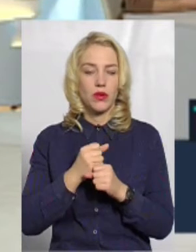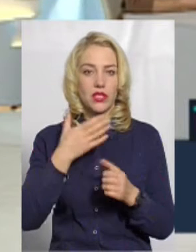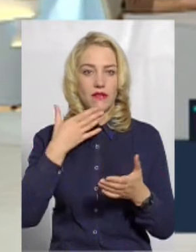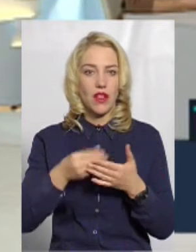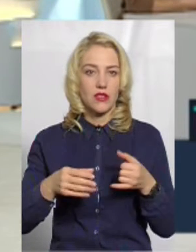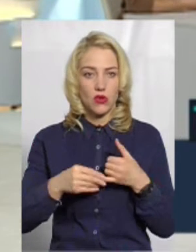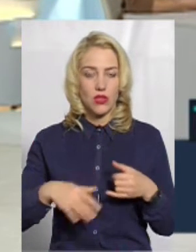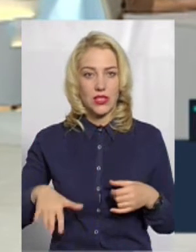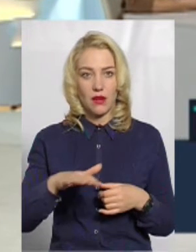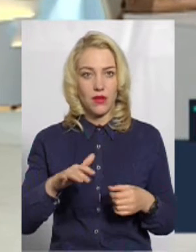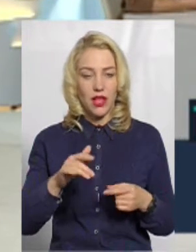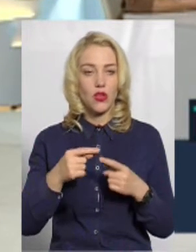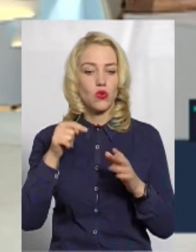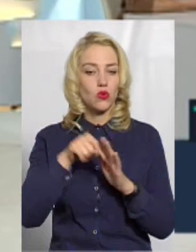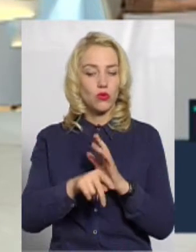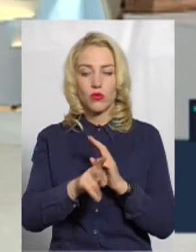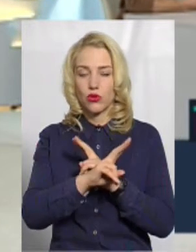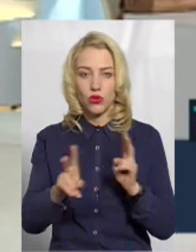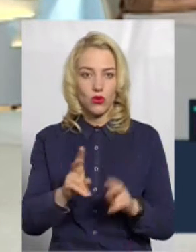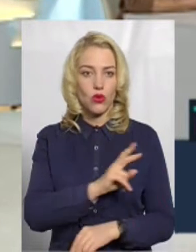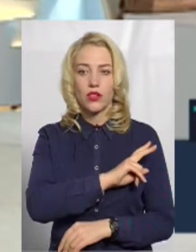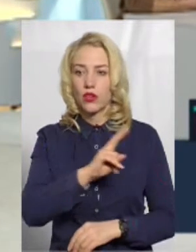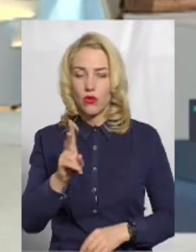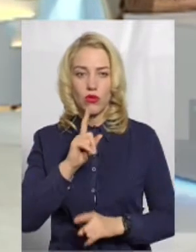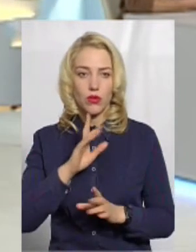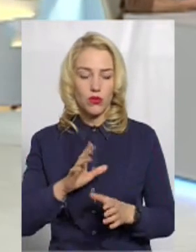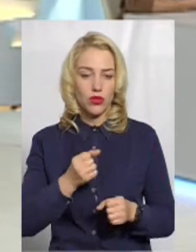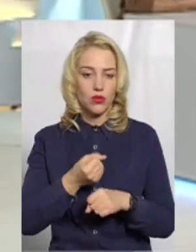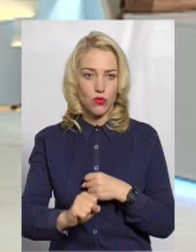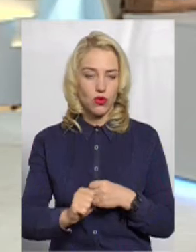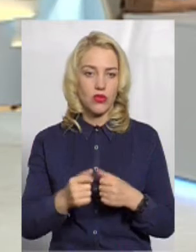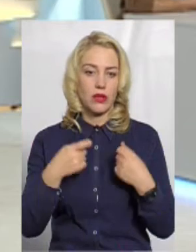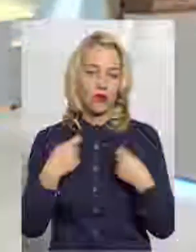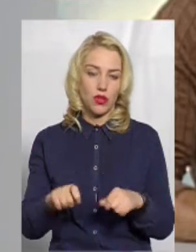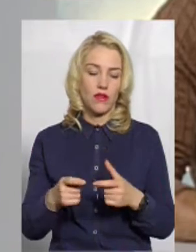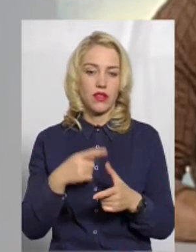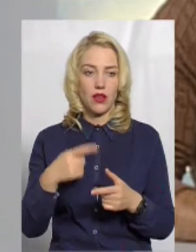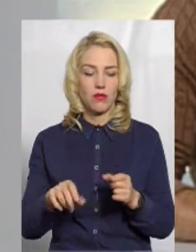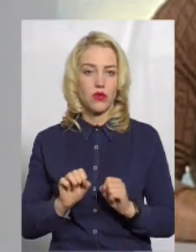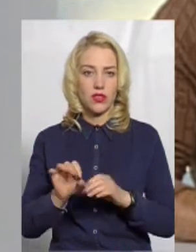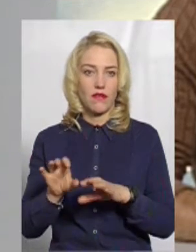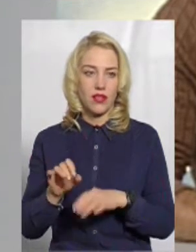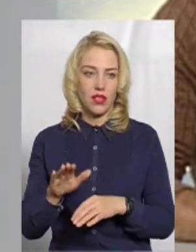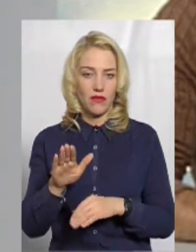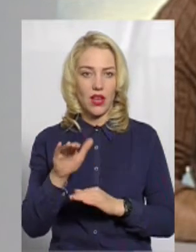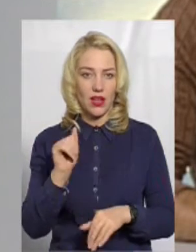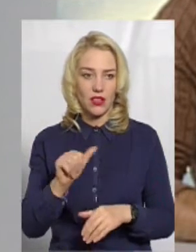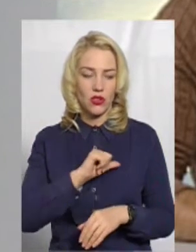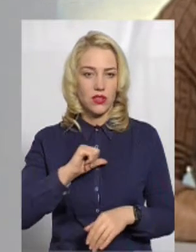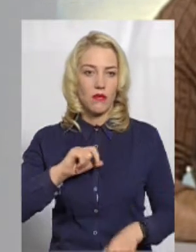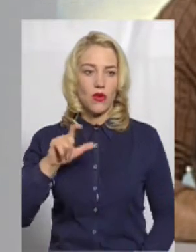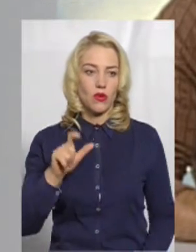землею. Тобто ніхто нікого не змуситиме її продавати або здавати в оренду. сам